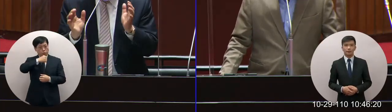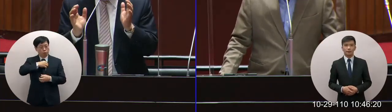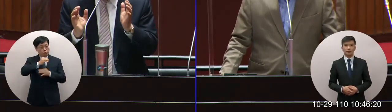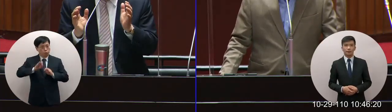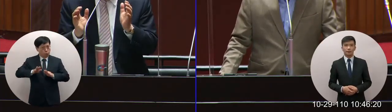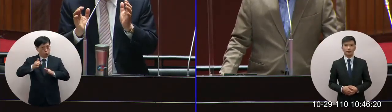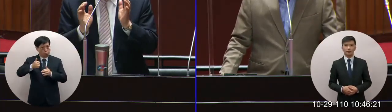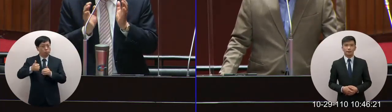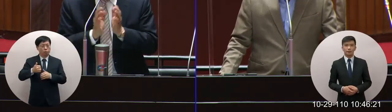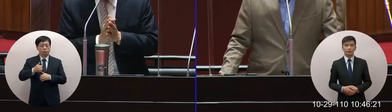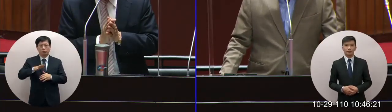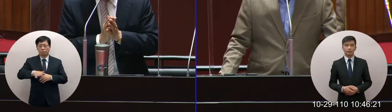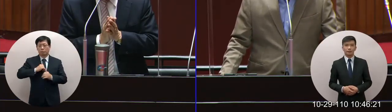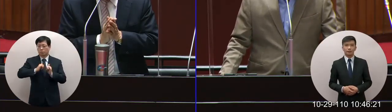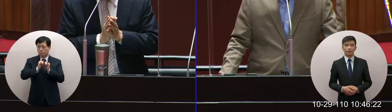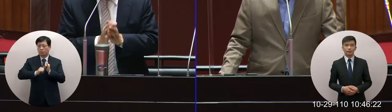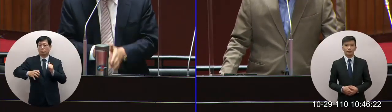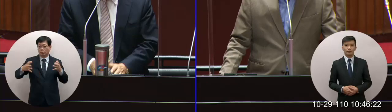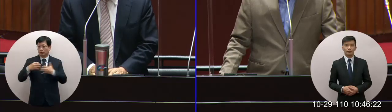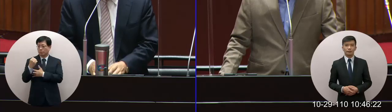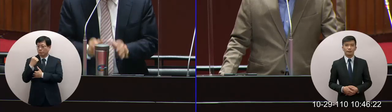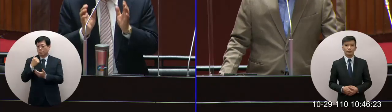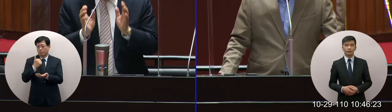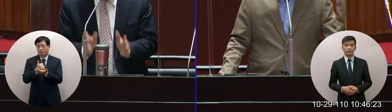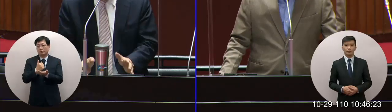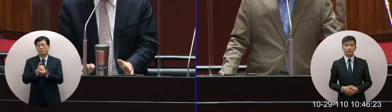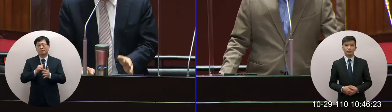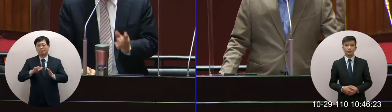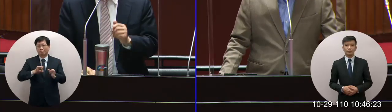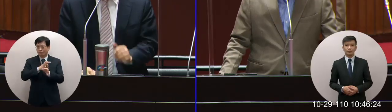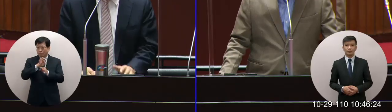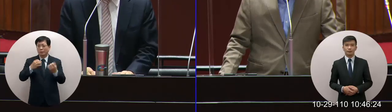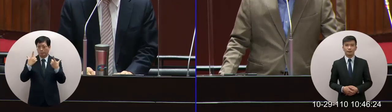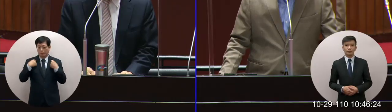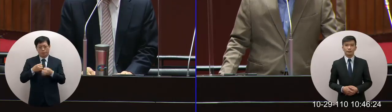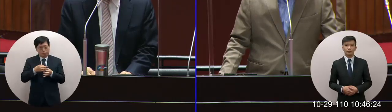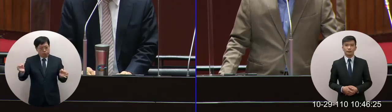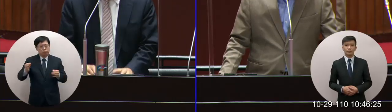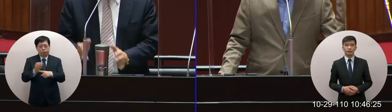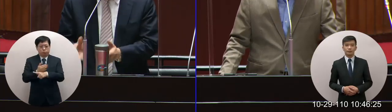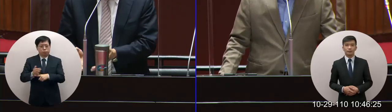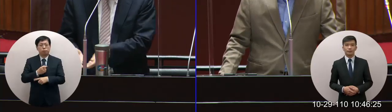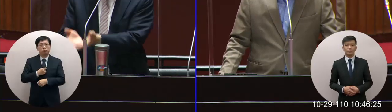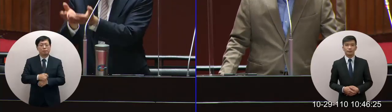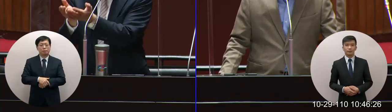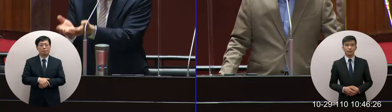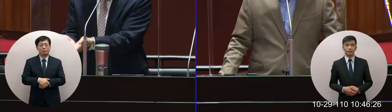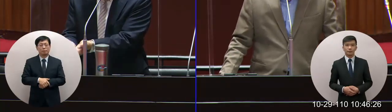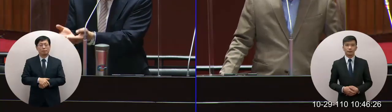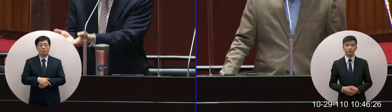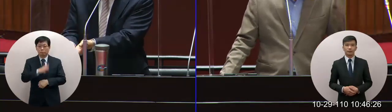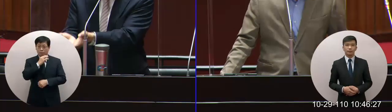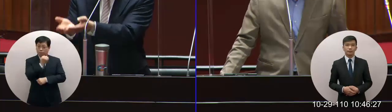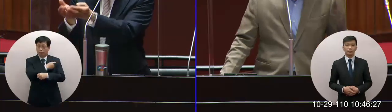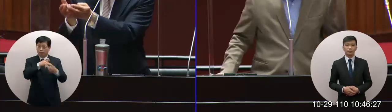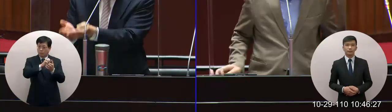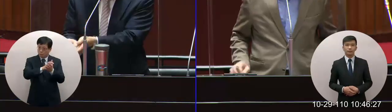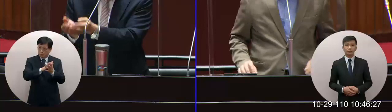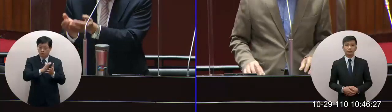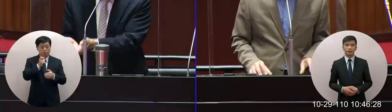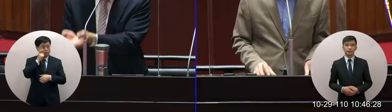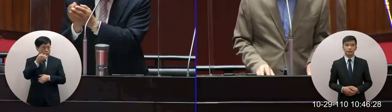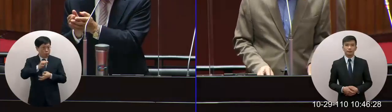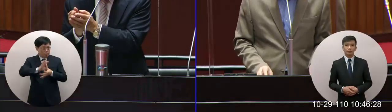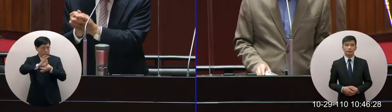國人同胞一起努力所以經濟成果應該全民共享所以勞工朋友基本